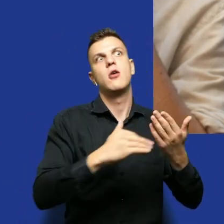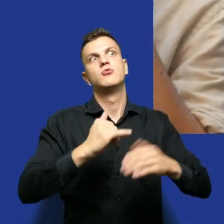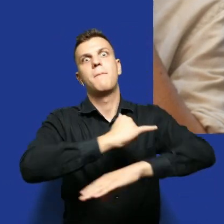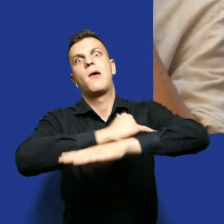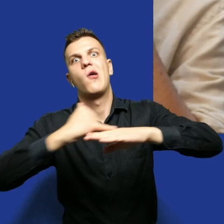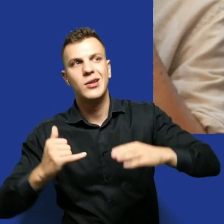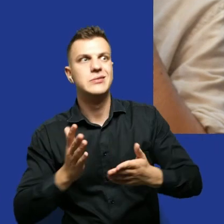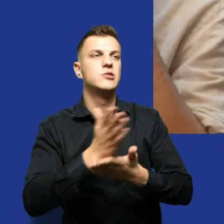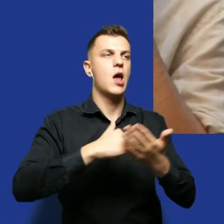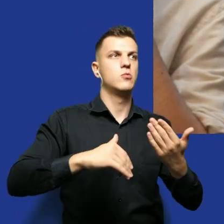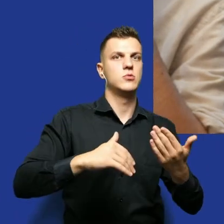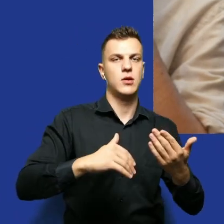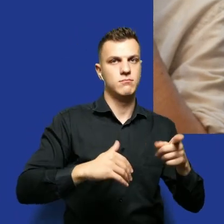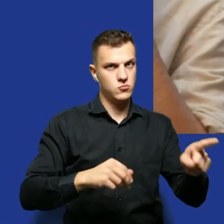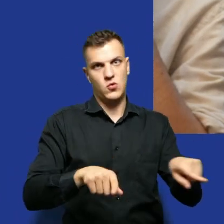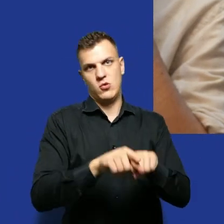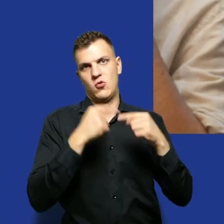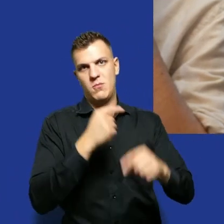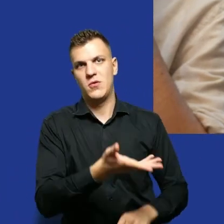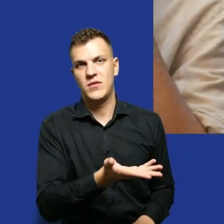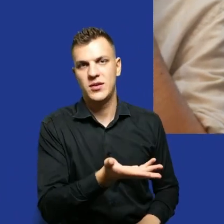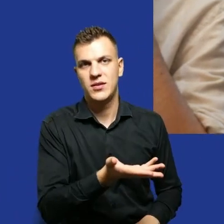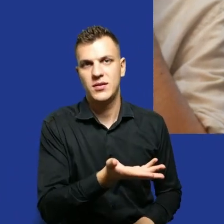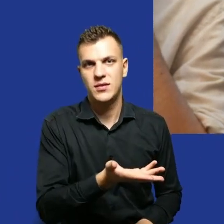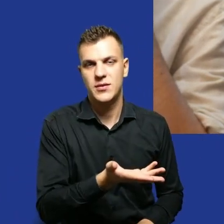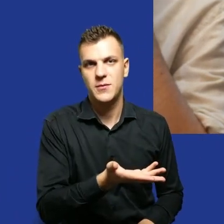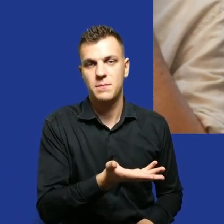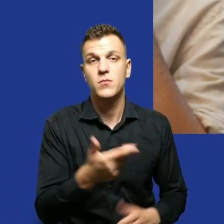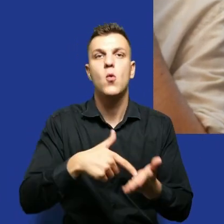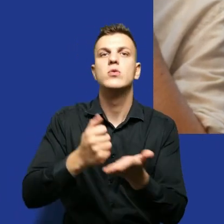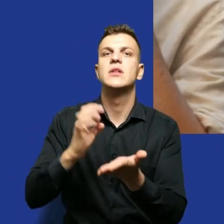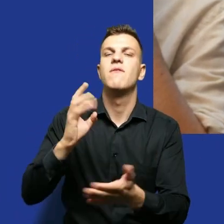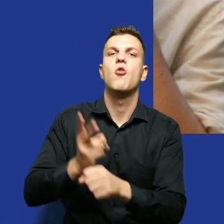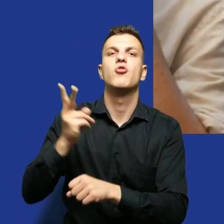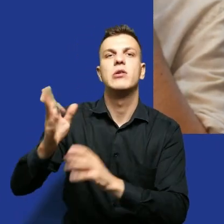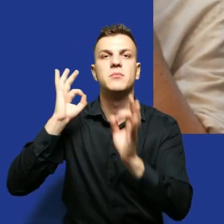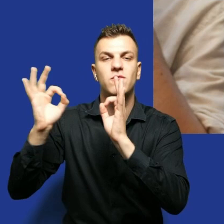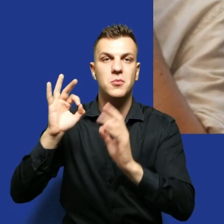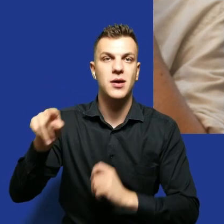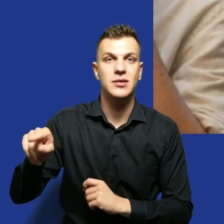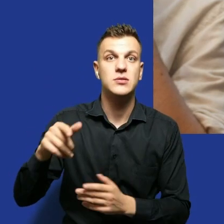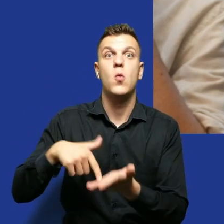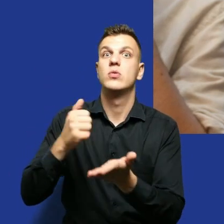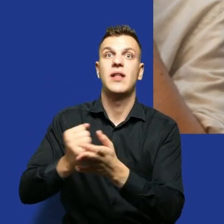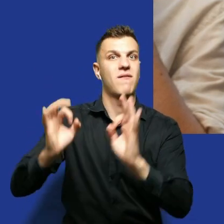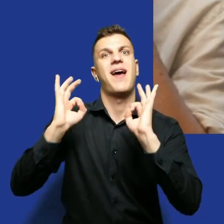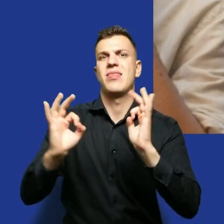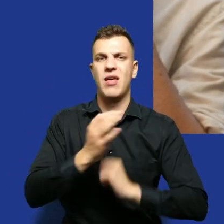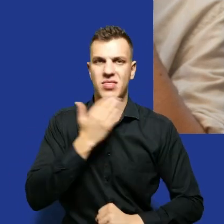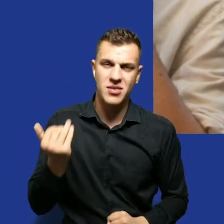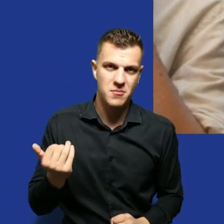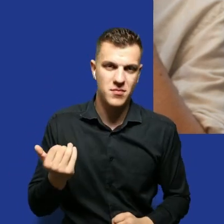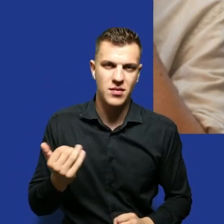pokazuje tylko część, to też za to odpowiada. Bo ta ustawa o dostępie do informacji naprawdę nie jest idealna. Zresztą to wszyscy